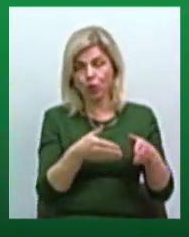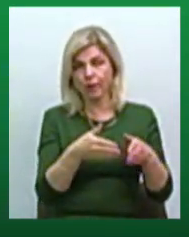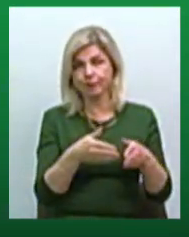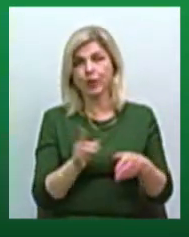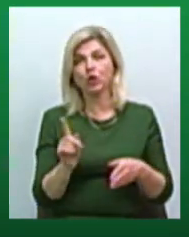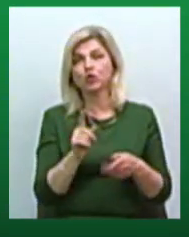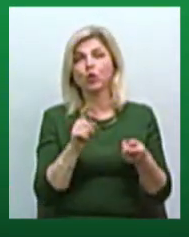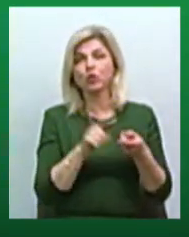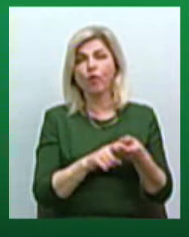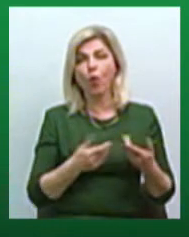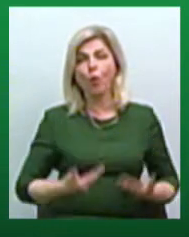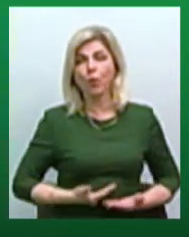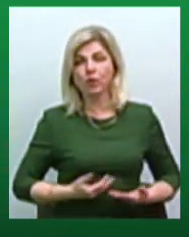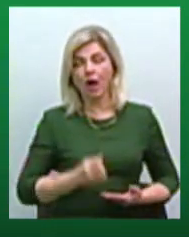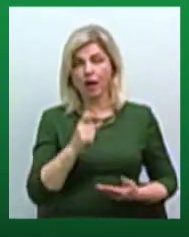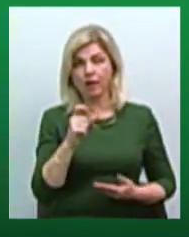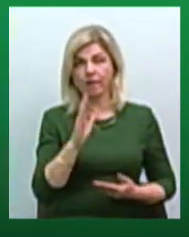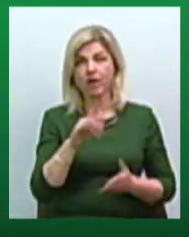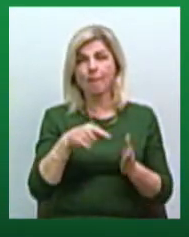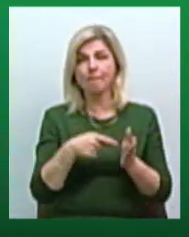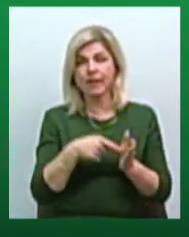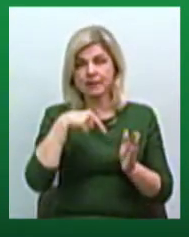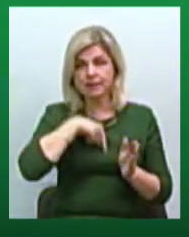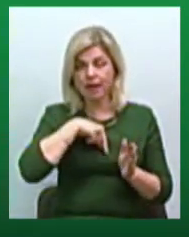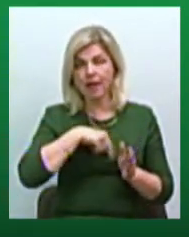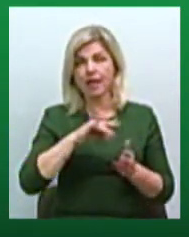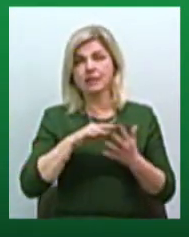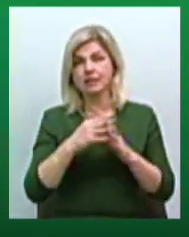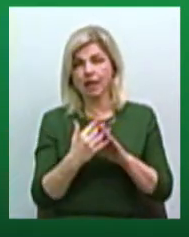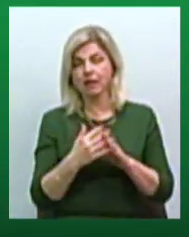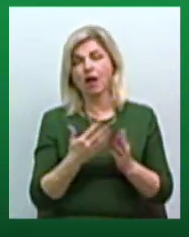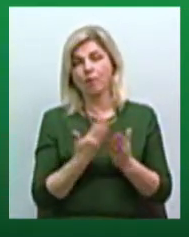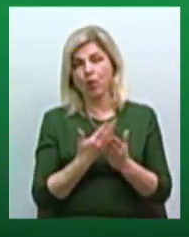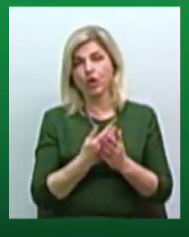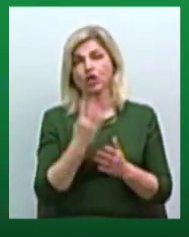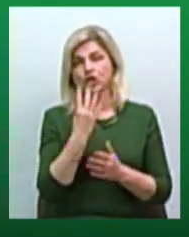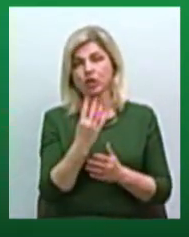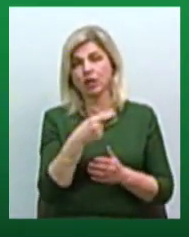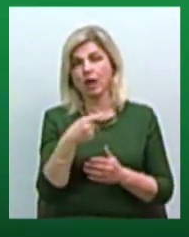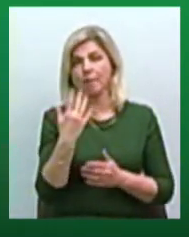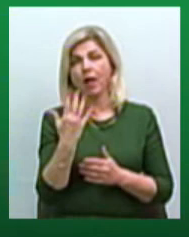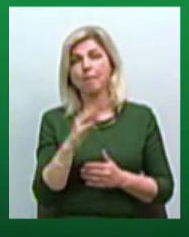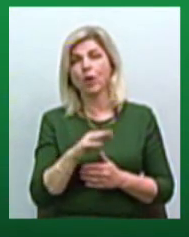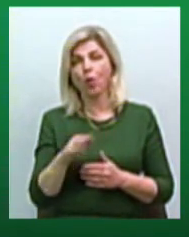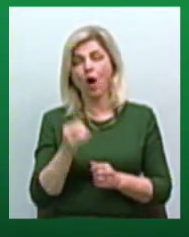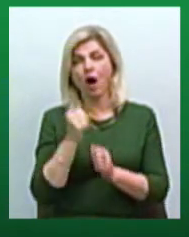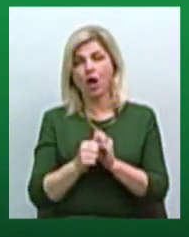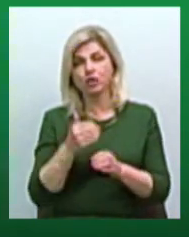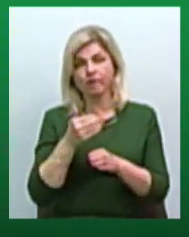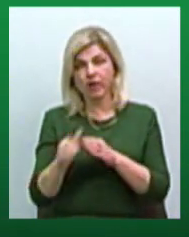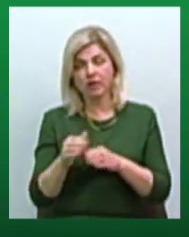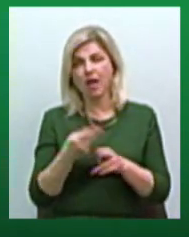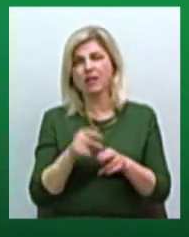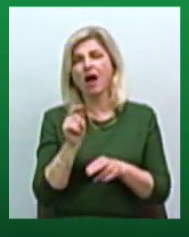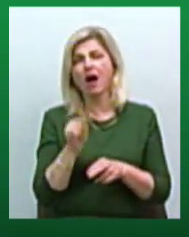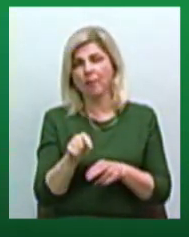стосується комунальних доріг, в самому місті, в селах. Ми кожен рік порядка 4-5 мільйонів виділяємо. Це звичайна капля